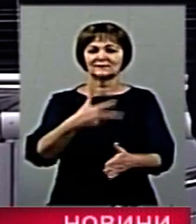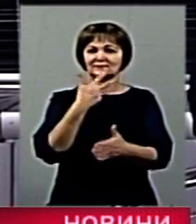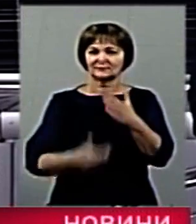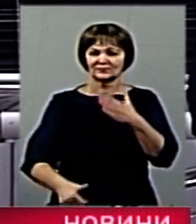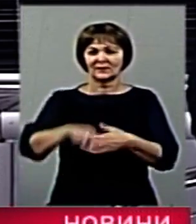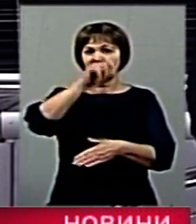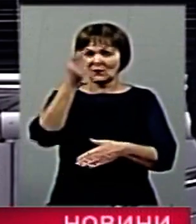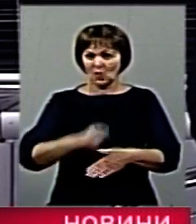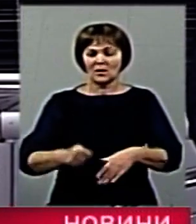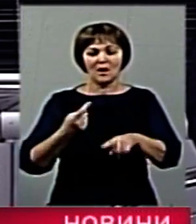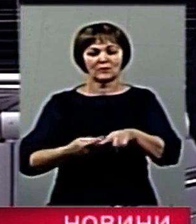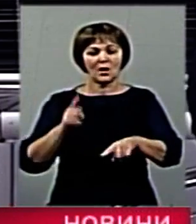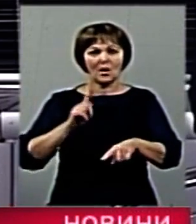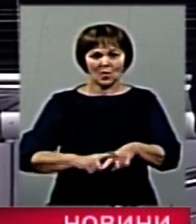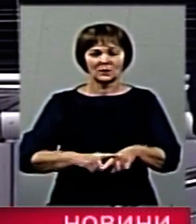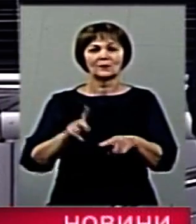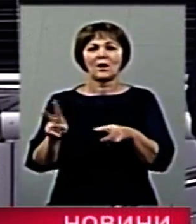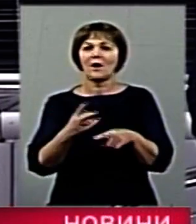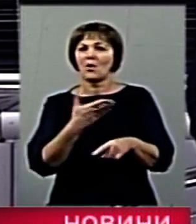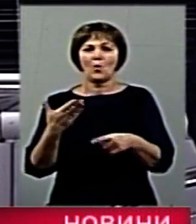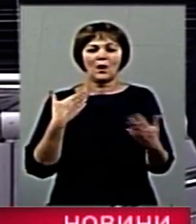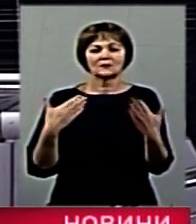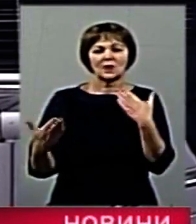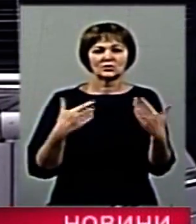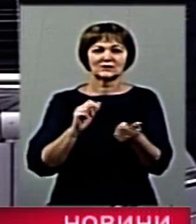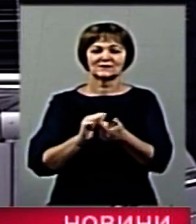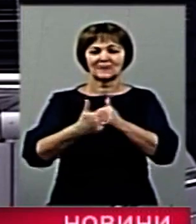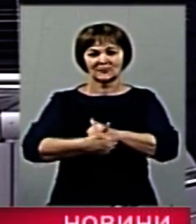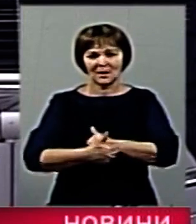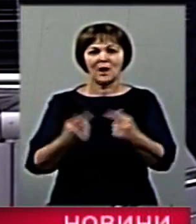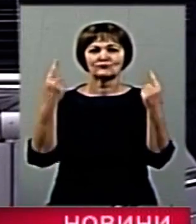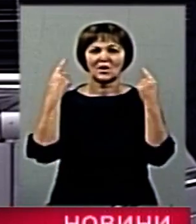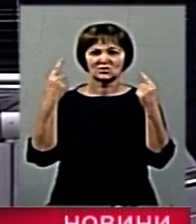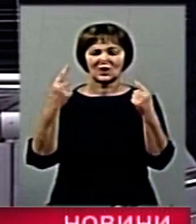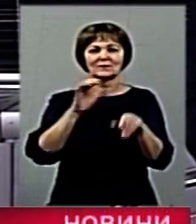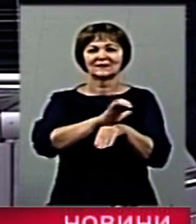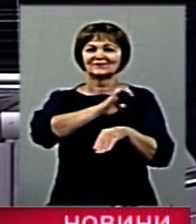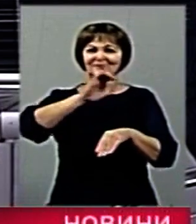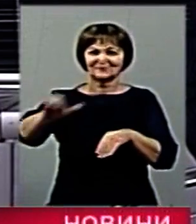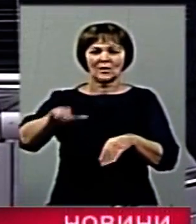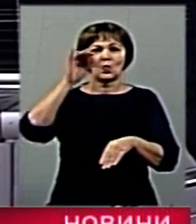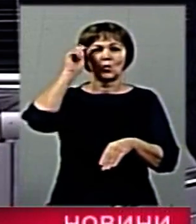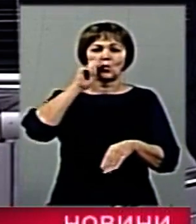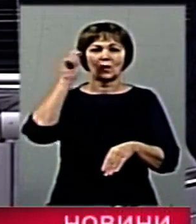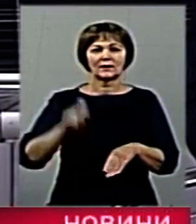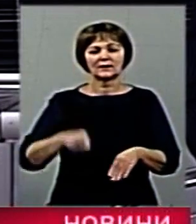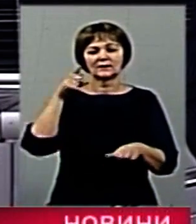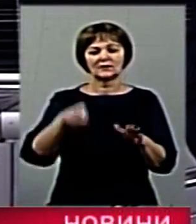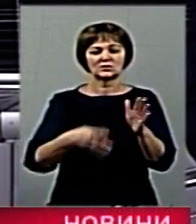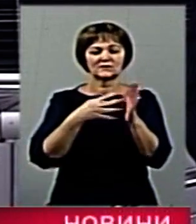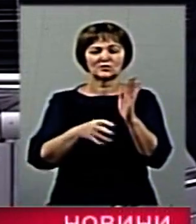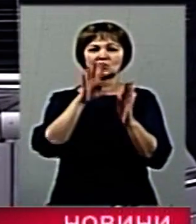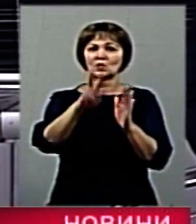керівництво переглянути ставлення до залучення жителів підрадянських територій. Масштабне використання робітників із України розпочалося 1942